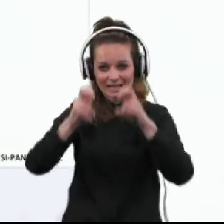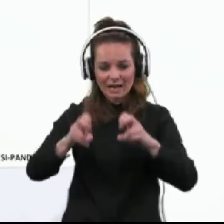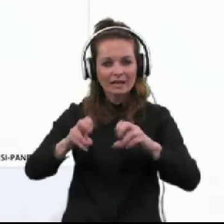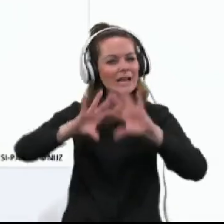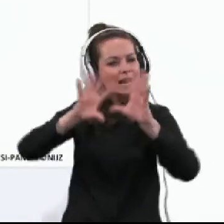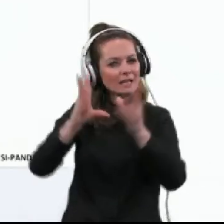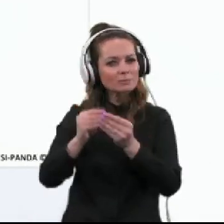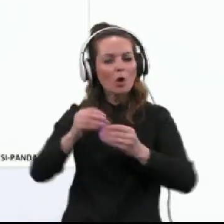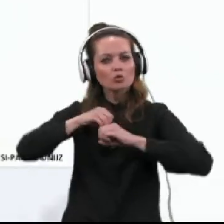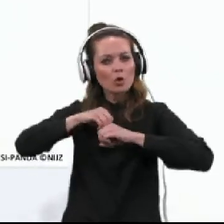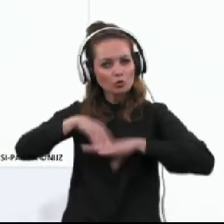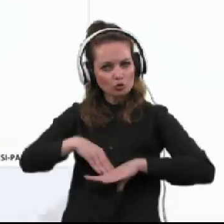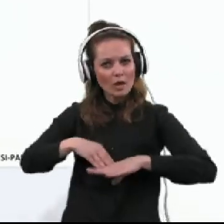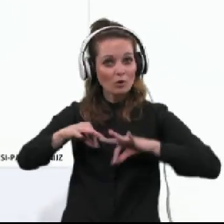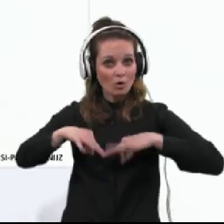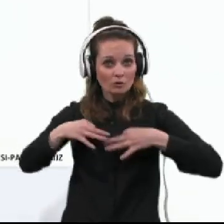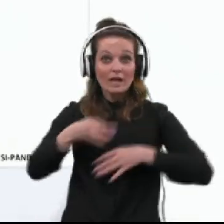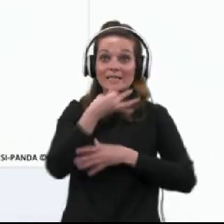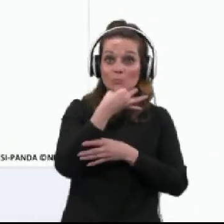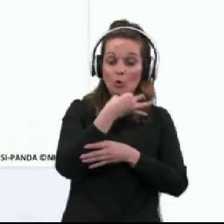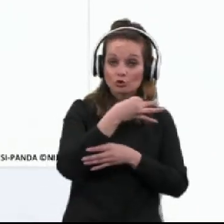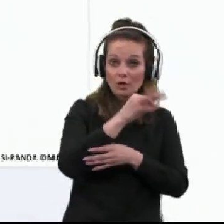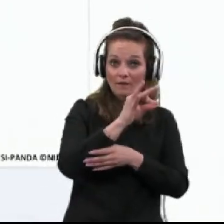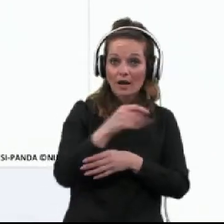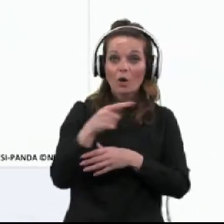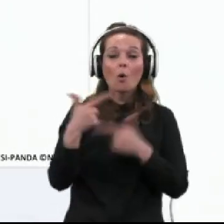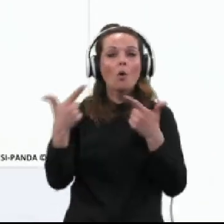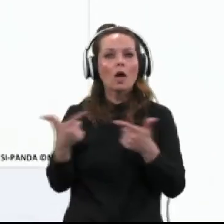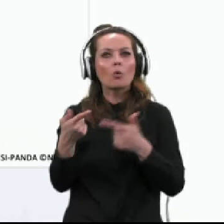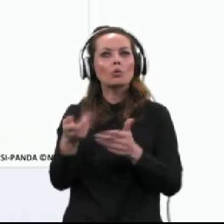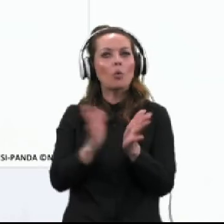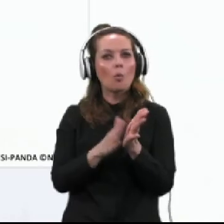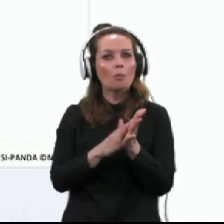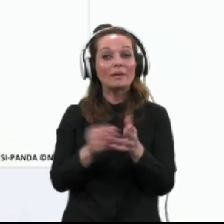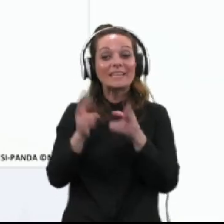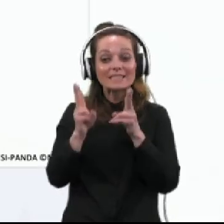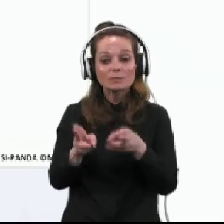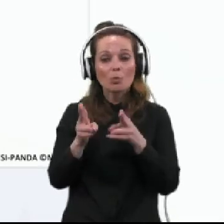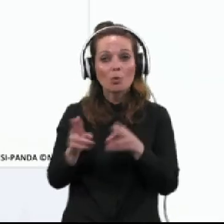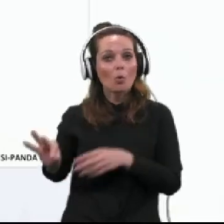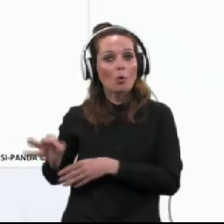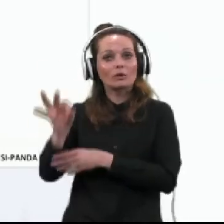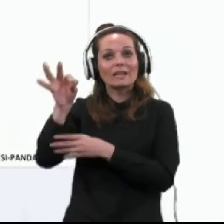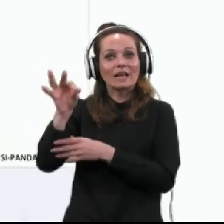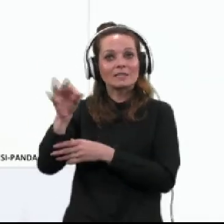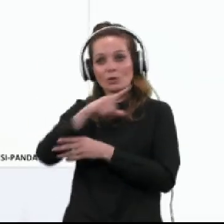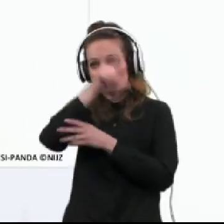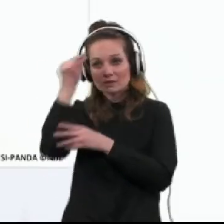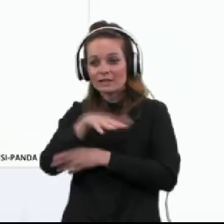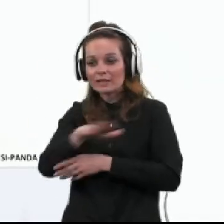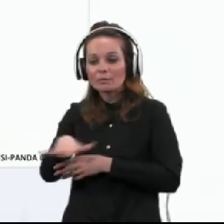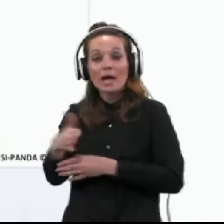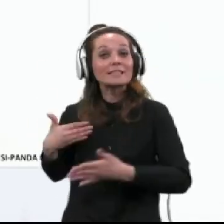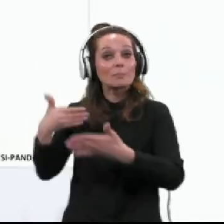nasplošno nekoliko izboljševalo, ker lahko pripišemo tudi z možnosti odraslega prebivalstva, da se je